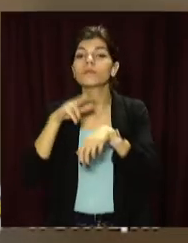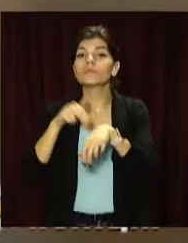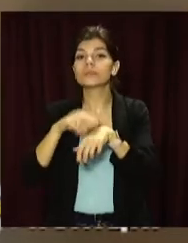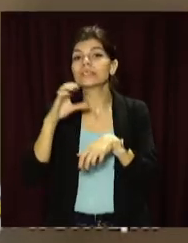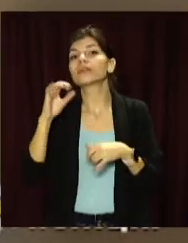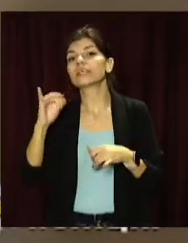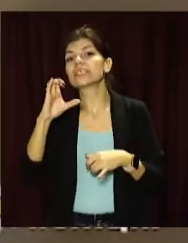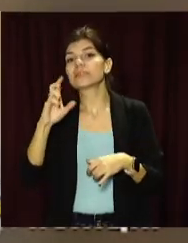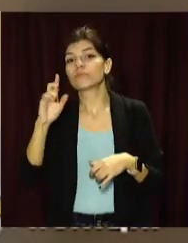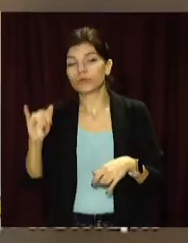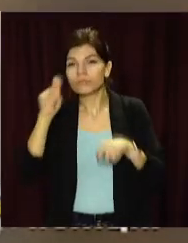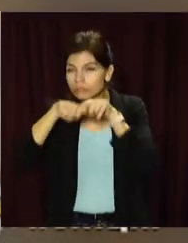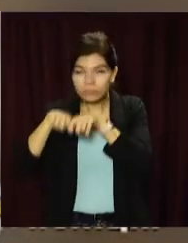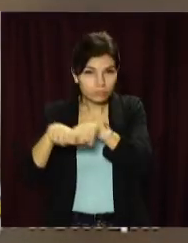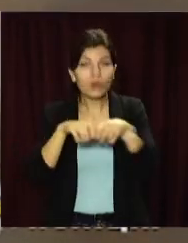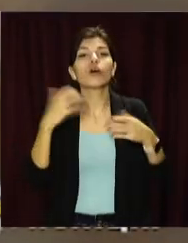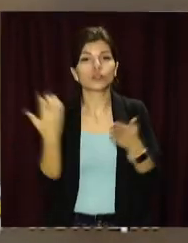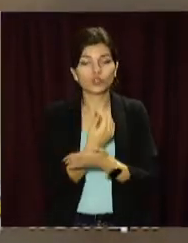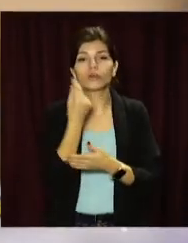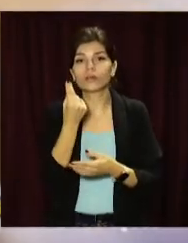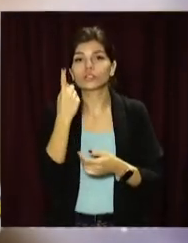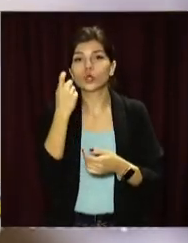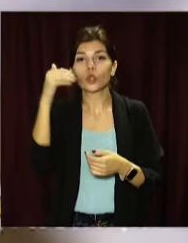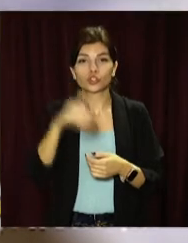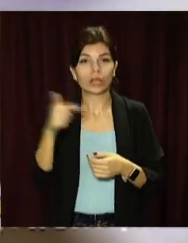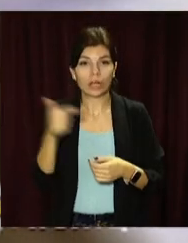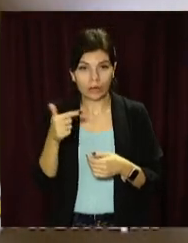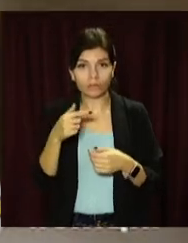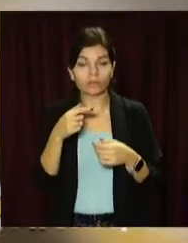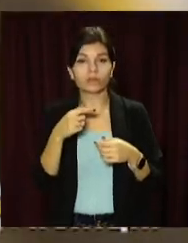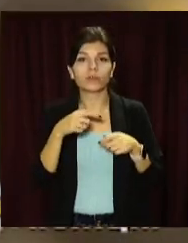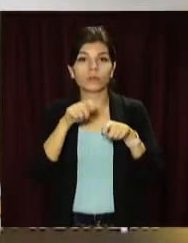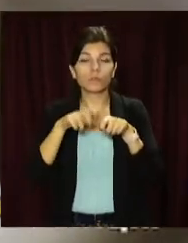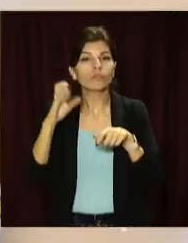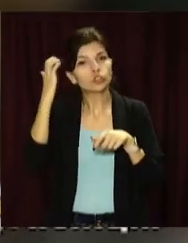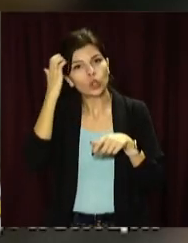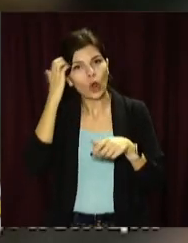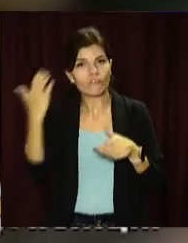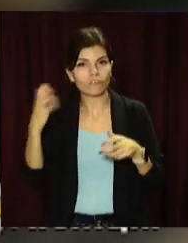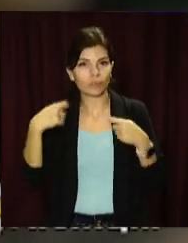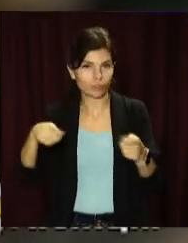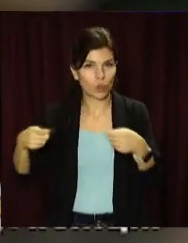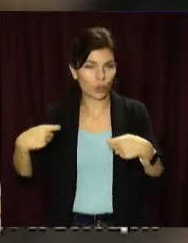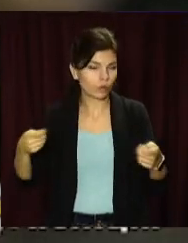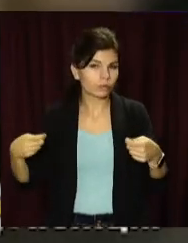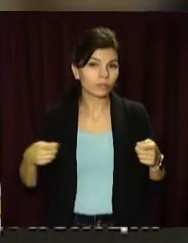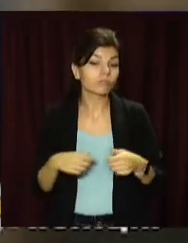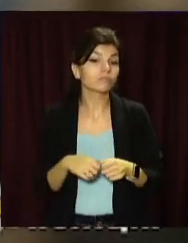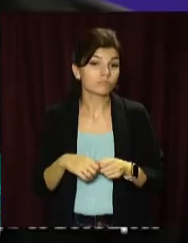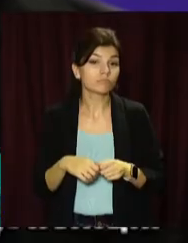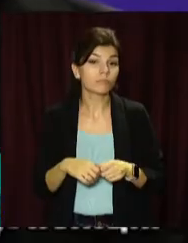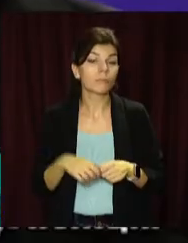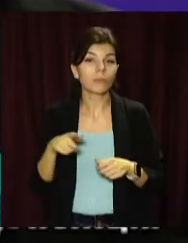працівники СБУ провели обшуки та знайшли у зловмисників товару на суму 100 тисяч гривень за замірками чорного ринку.